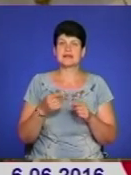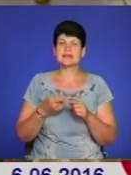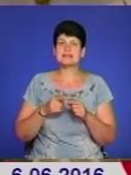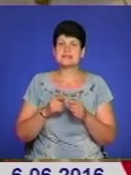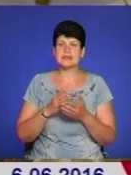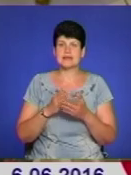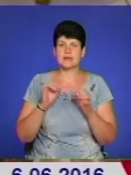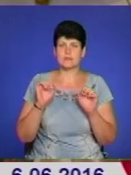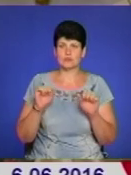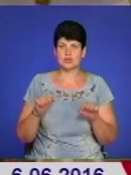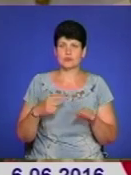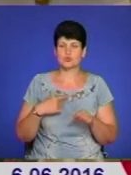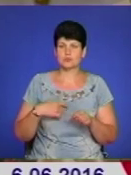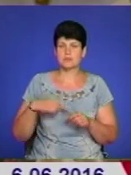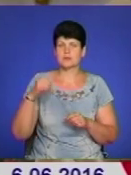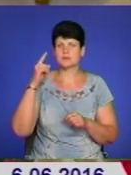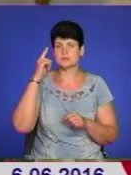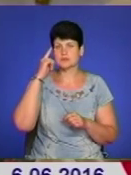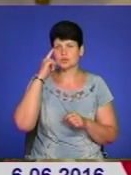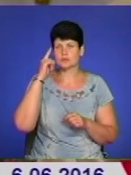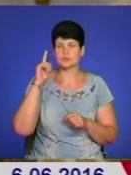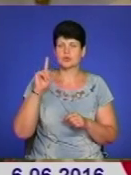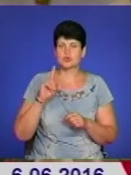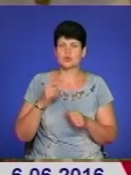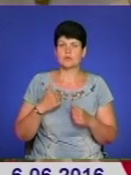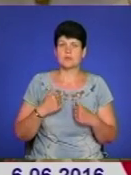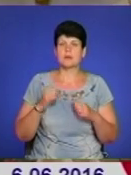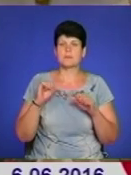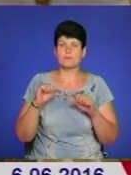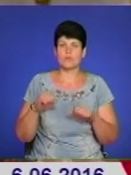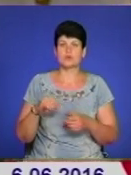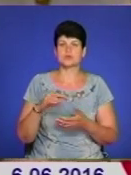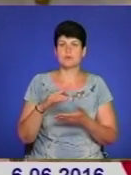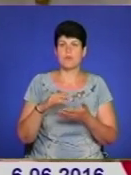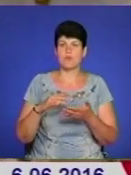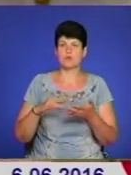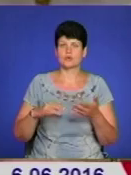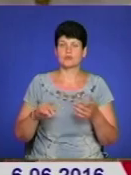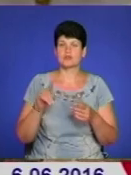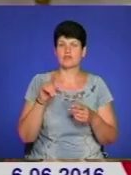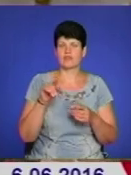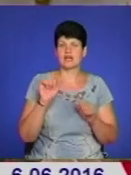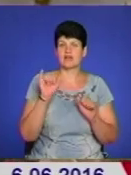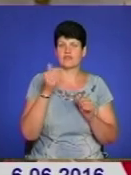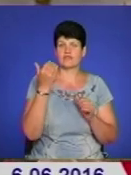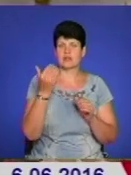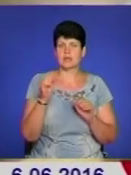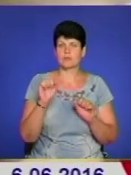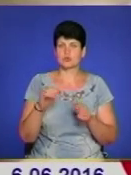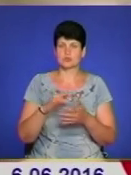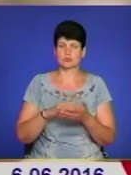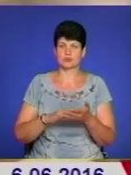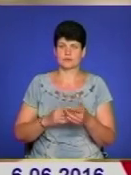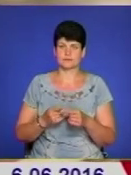можливість собі задуматися, що ми можемо продовжувати, ви можете продовжувати ці чудеса.